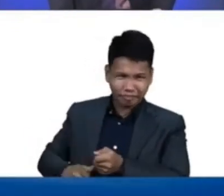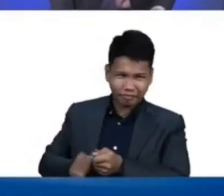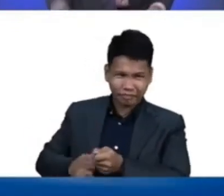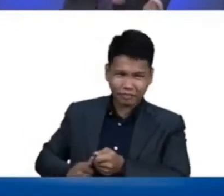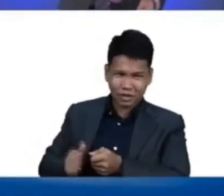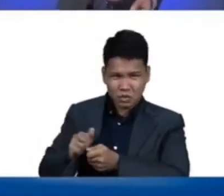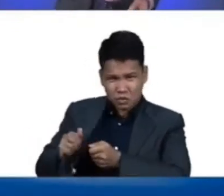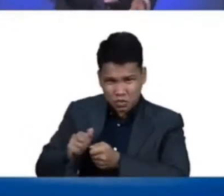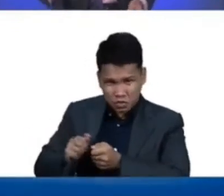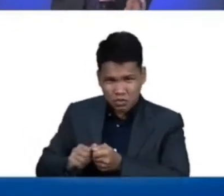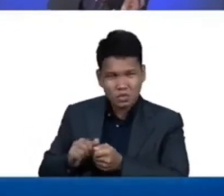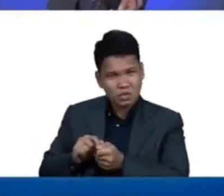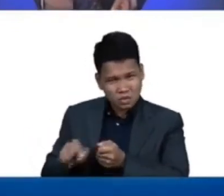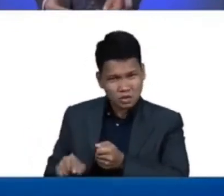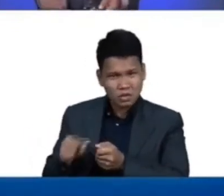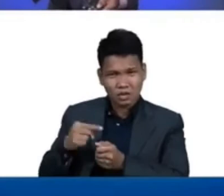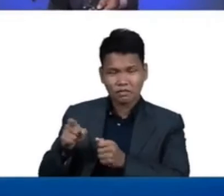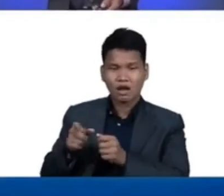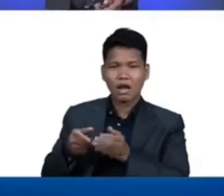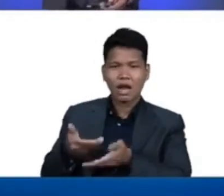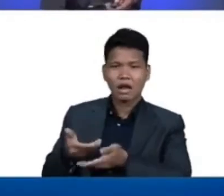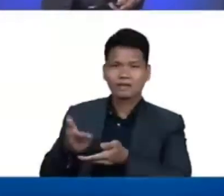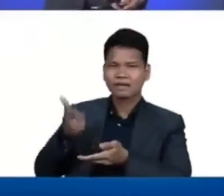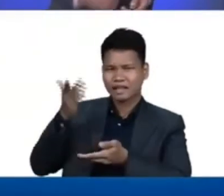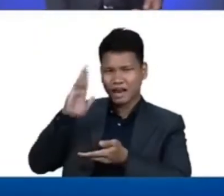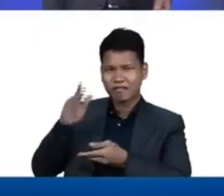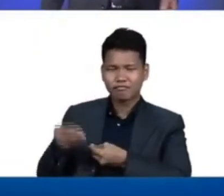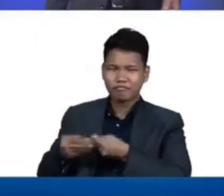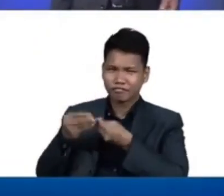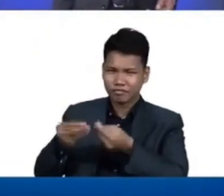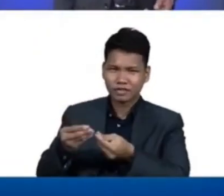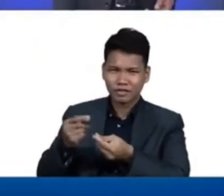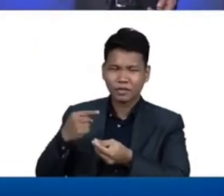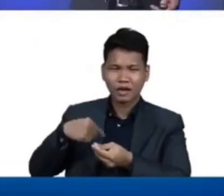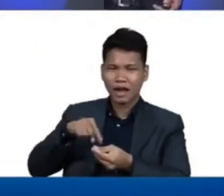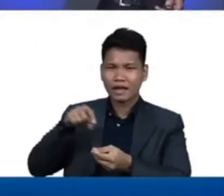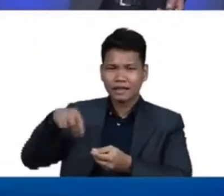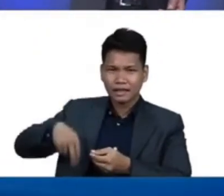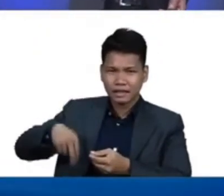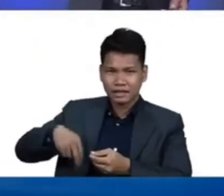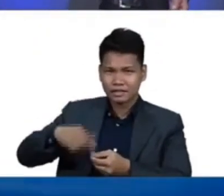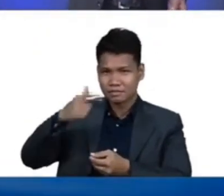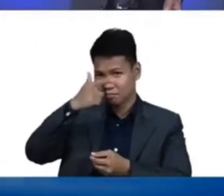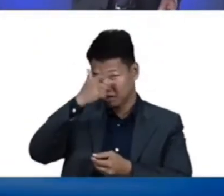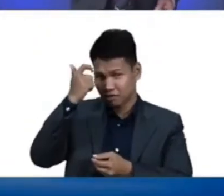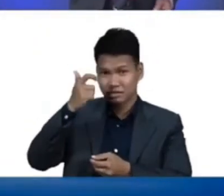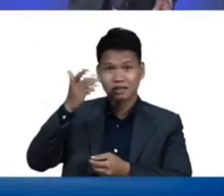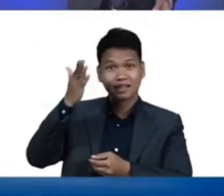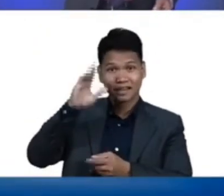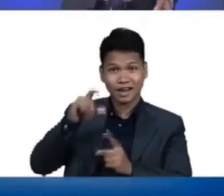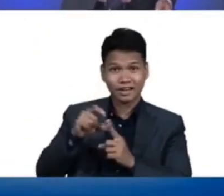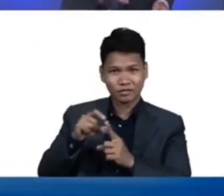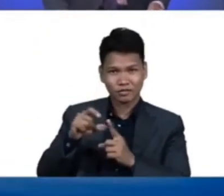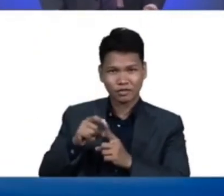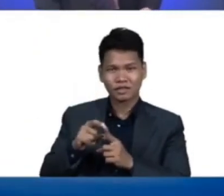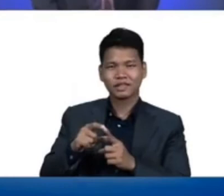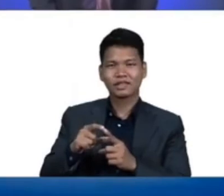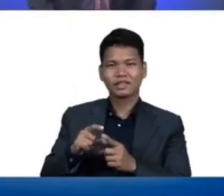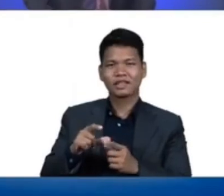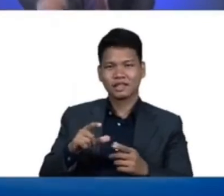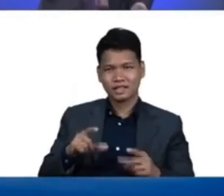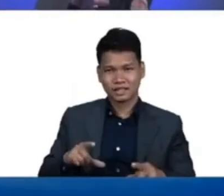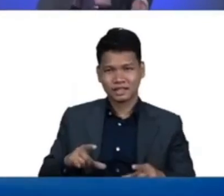ways to supply our needs even our spiritual need because God's word is life